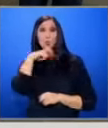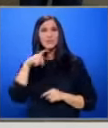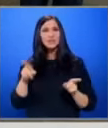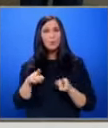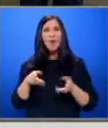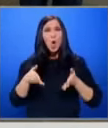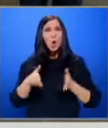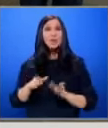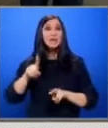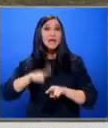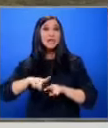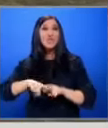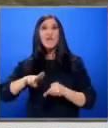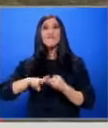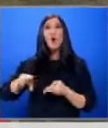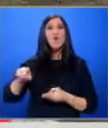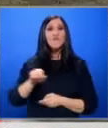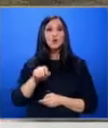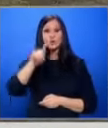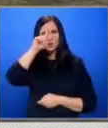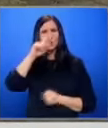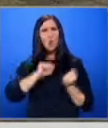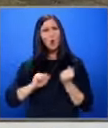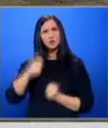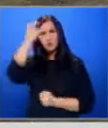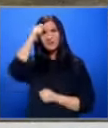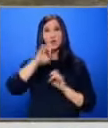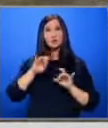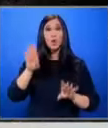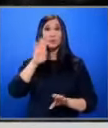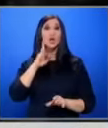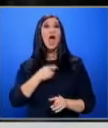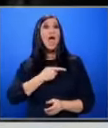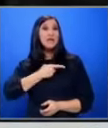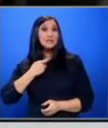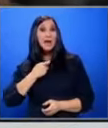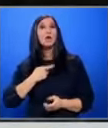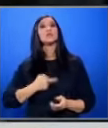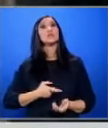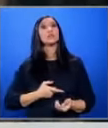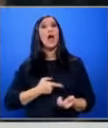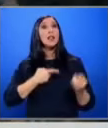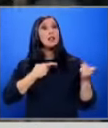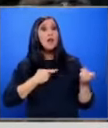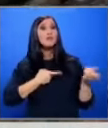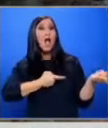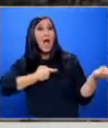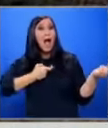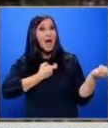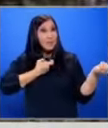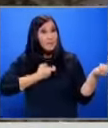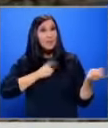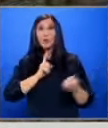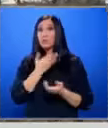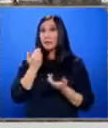улица Инджевойвода в столицата. По-късно от МВР съобщиха, че мъжът е стрелял словно карабина, за която няма разрешително. Той страдал психично